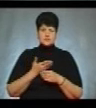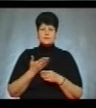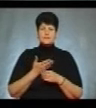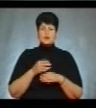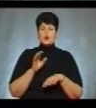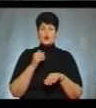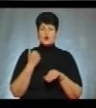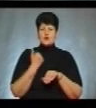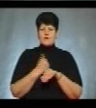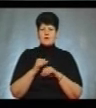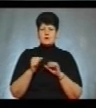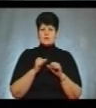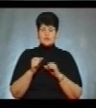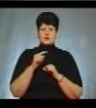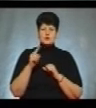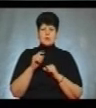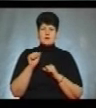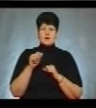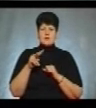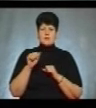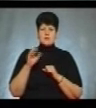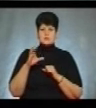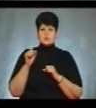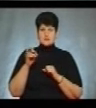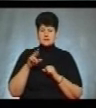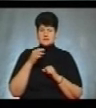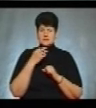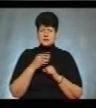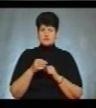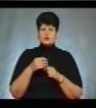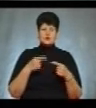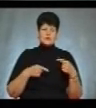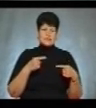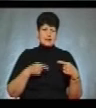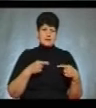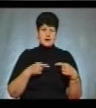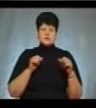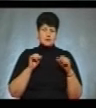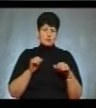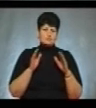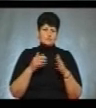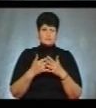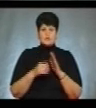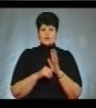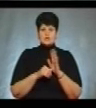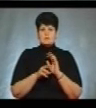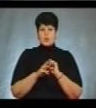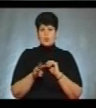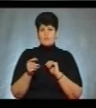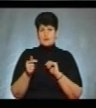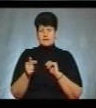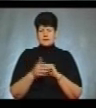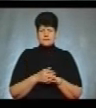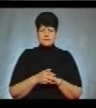правління Суспільного мовника Зураб Аласанія заявив, що дебати на стадіоні можуть коштувати приблизно 6 мільйонів гривень.